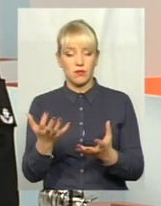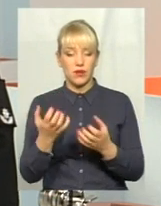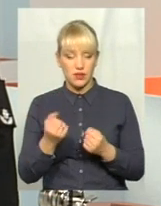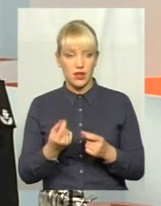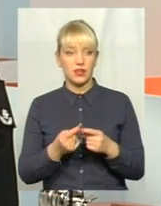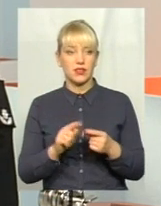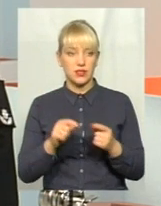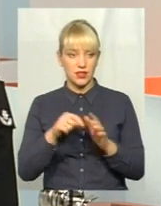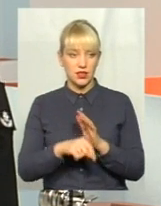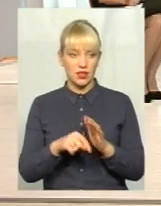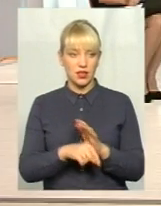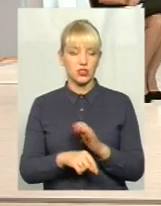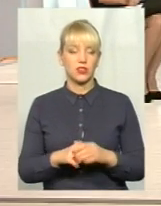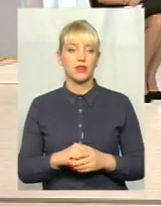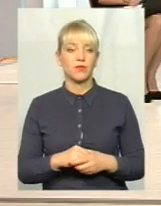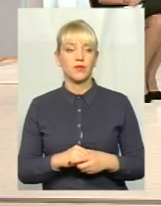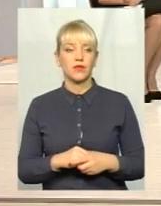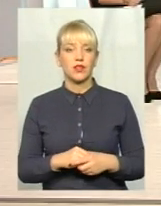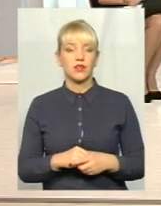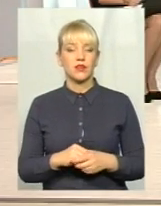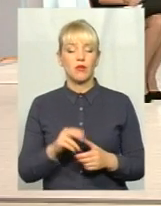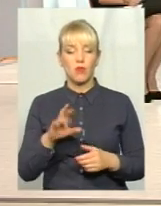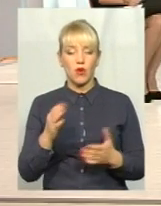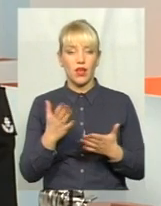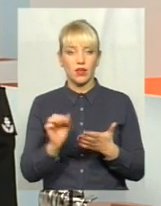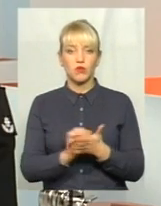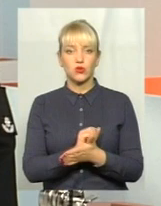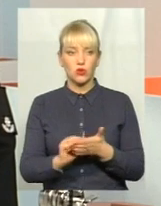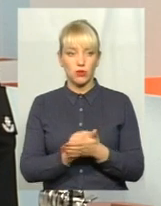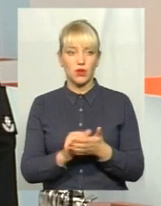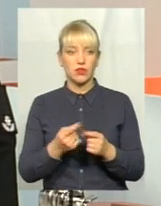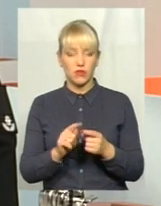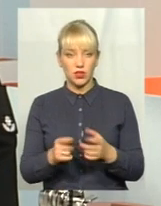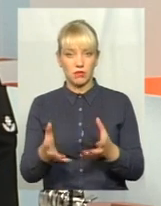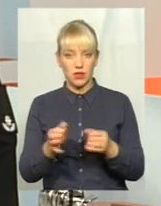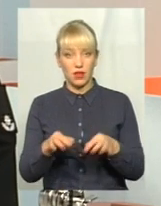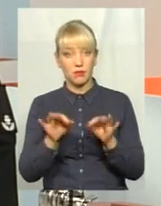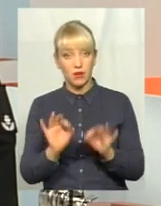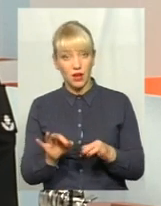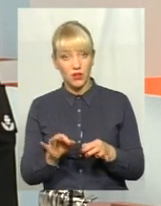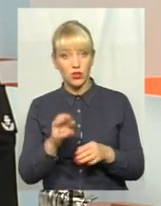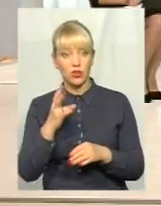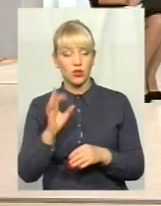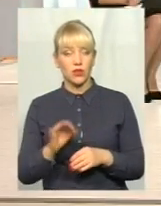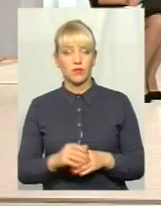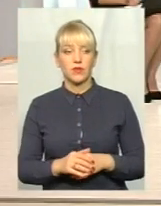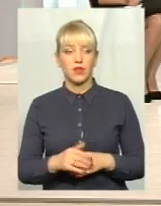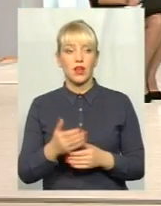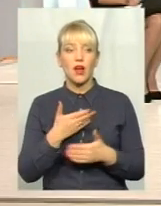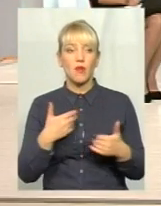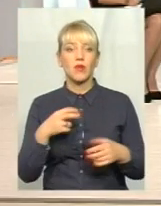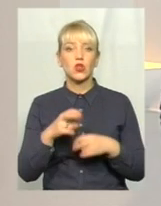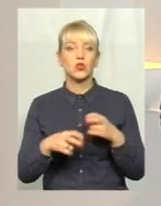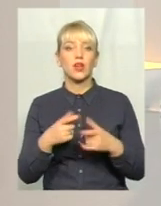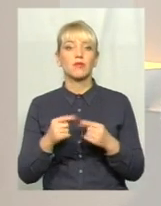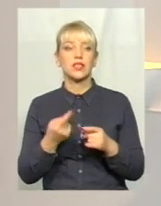мабуть, по якихось документах, вони, мабуть, його прийняли правильно. Але ж ми шукаємо, де та правда, так?